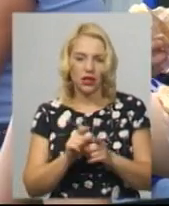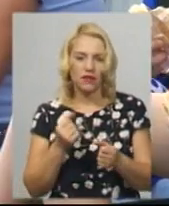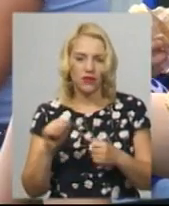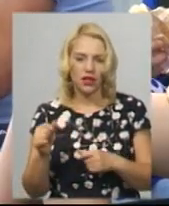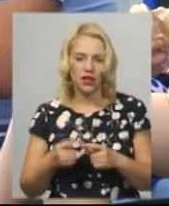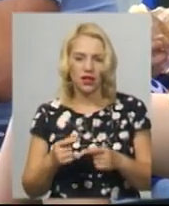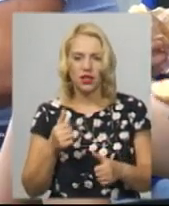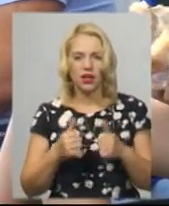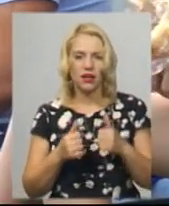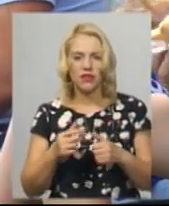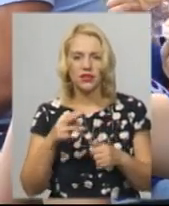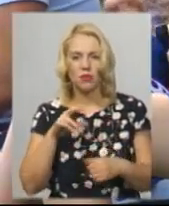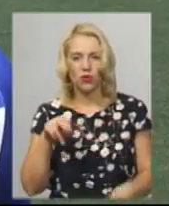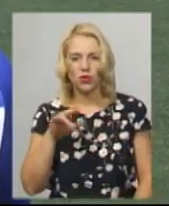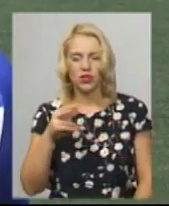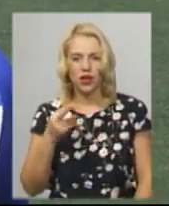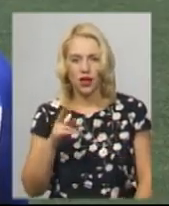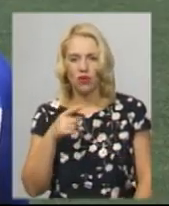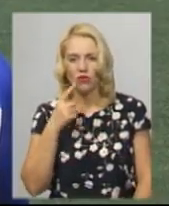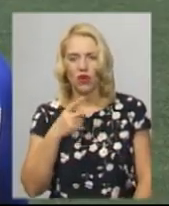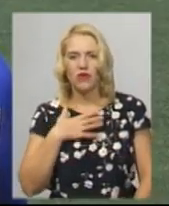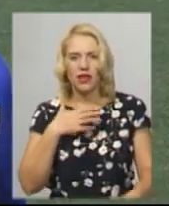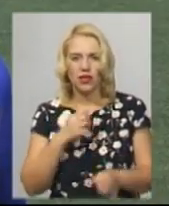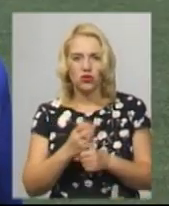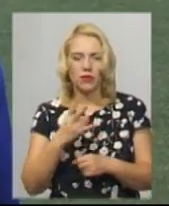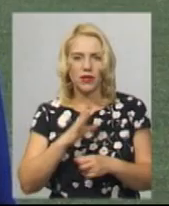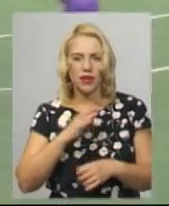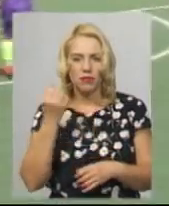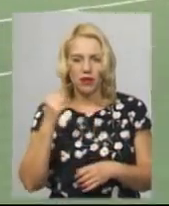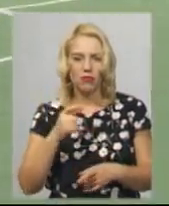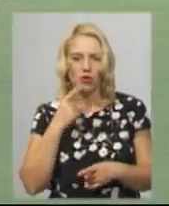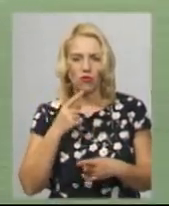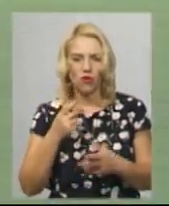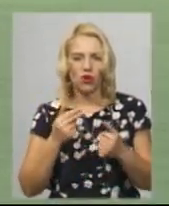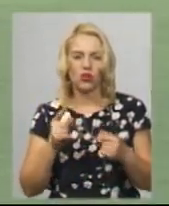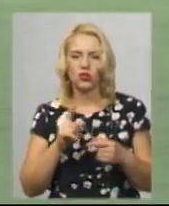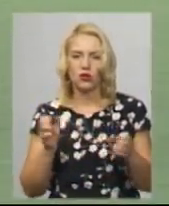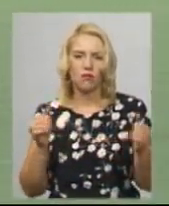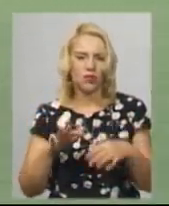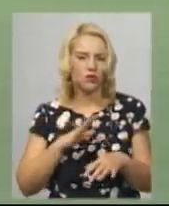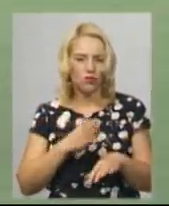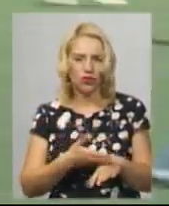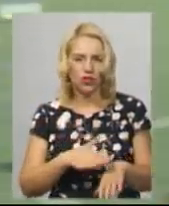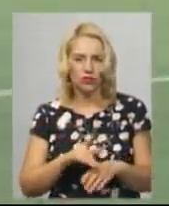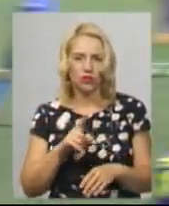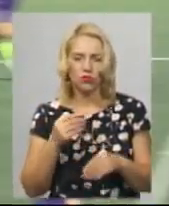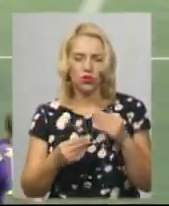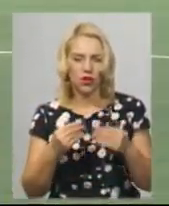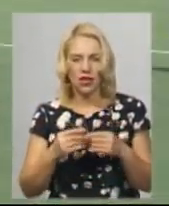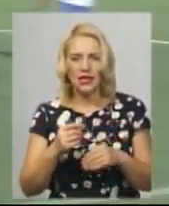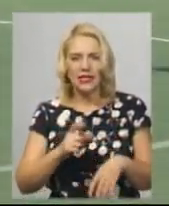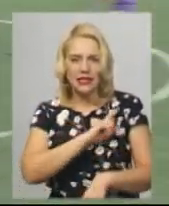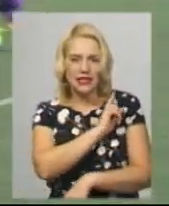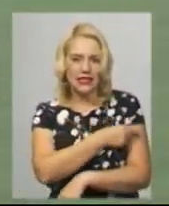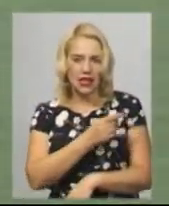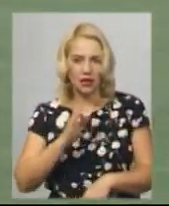Гравець команди «Поділля» Олександр Серафімов каже, налаштувалися на перемогу. Зізнається, мач для нього видався важким, адже грали і з сильним суперником.